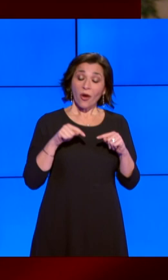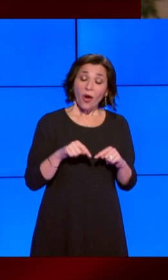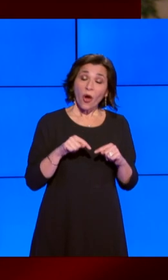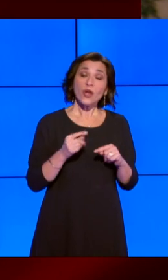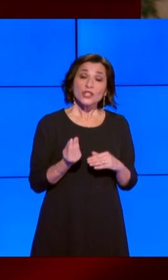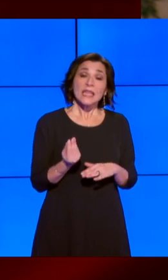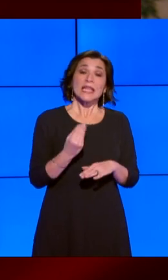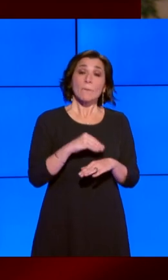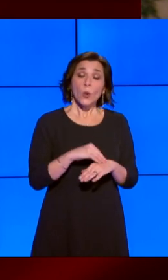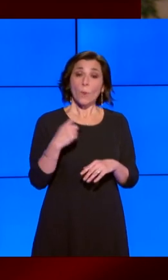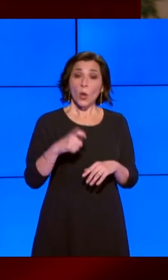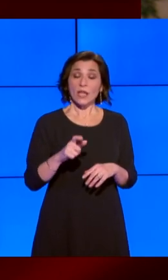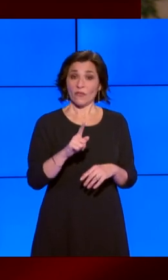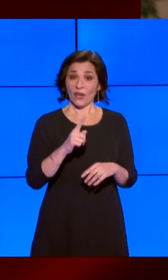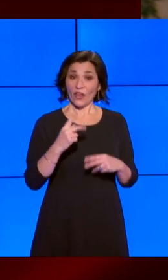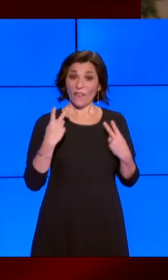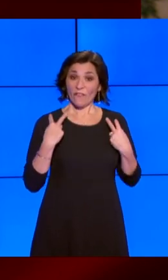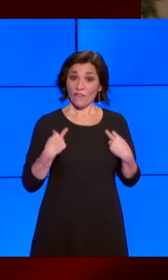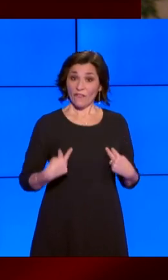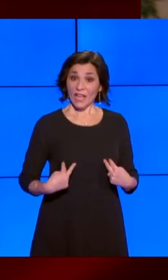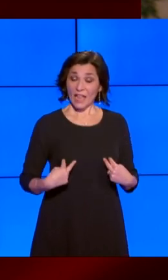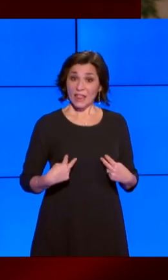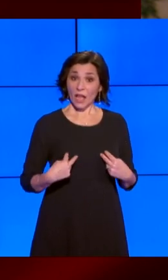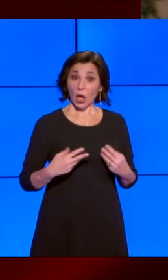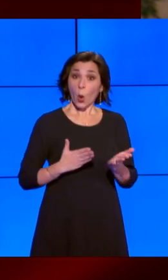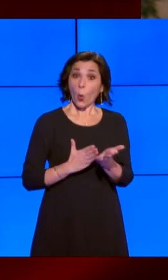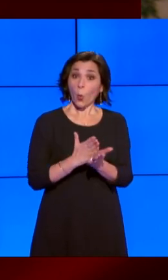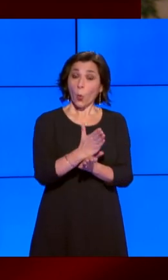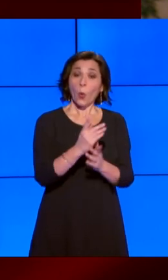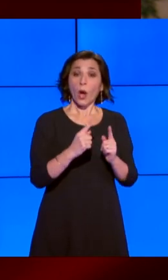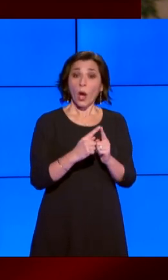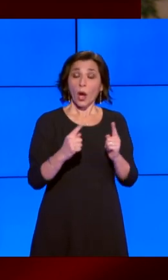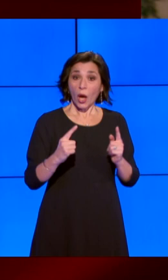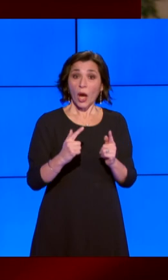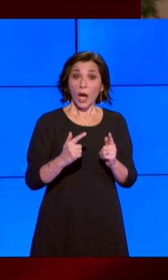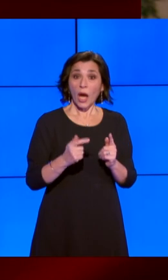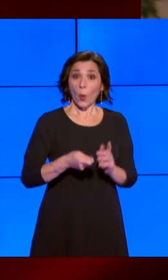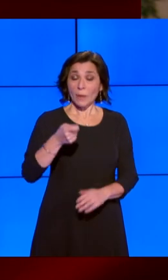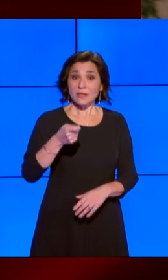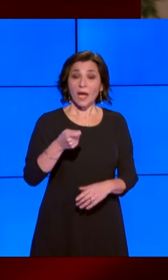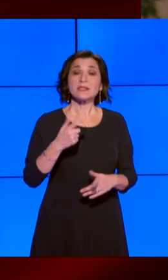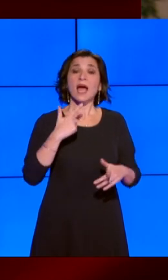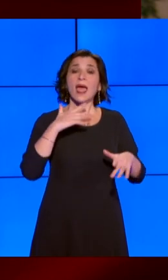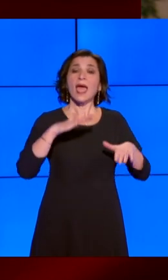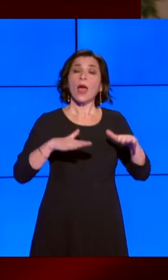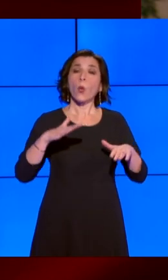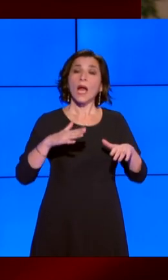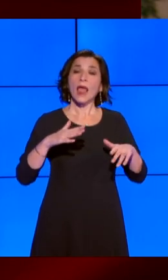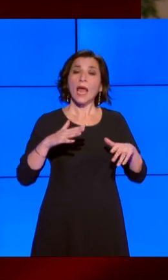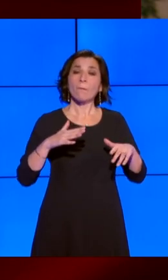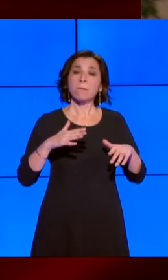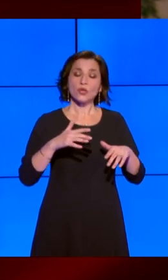la durata della vita è cresciuta e gli equilibri demografici si sono spostati verso l'età più avanzata.